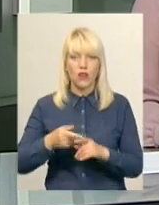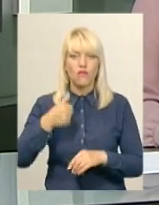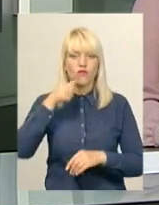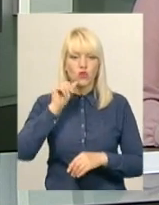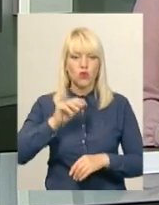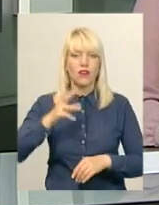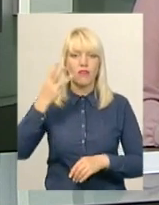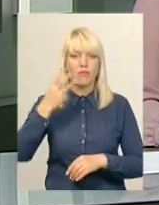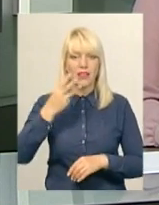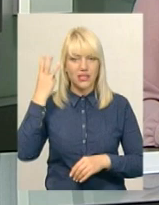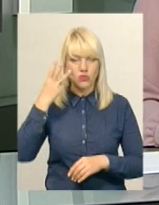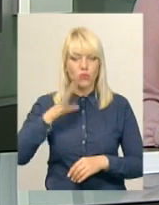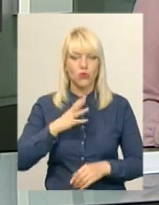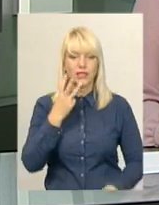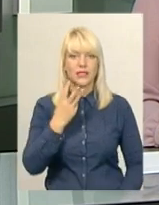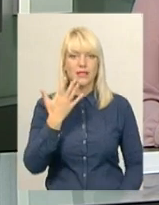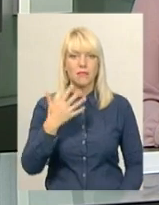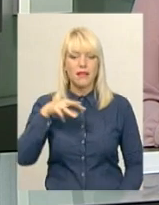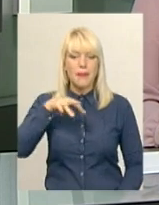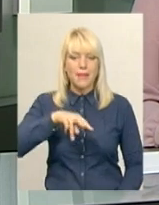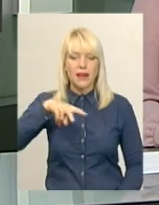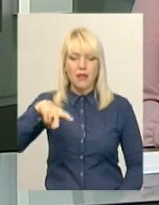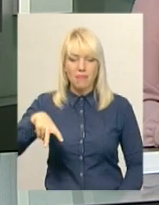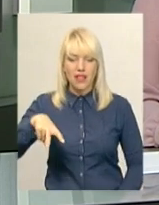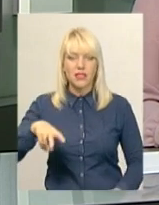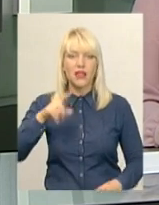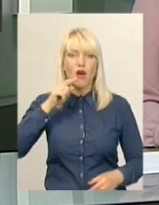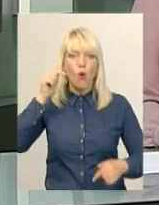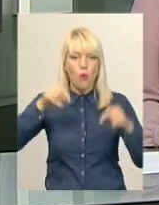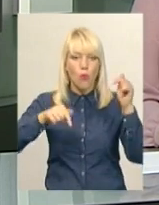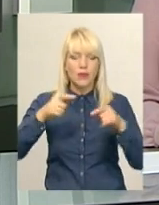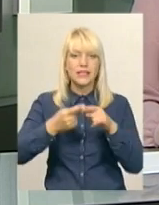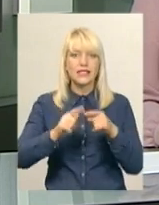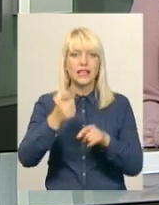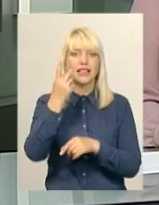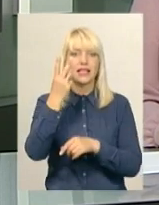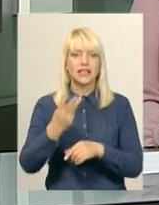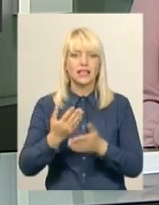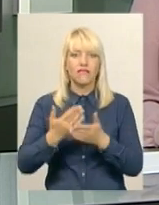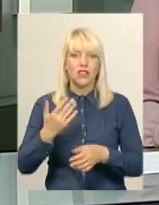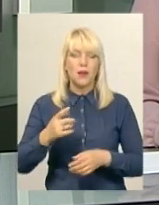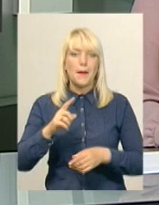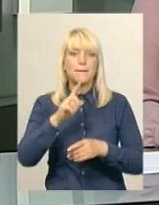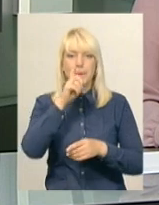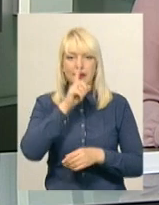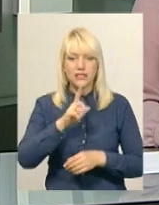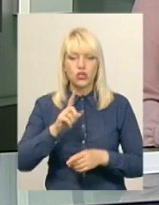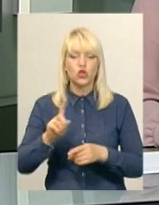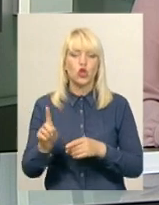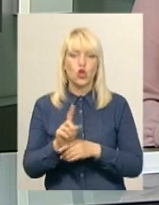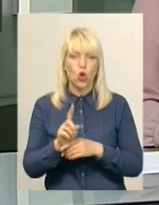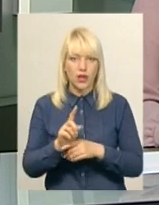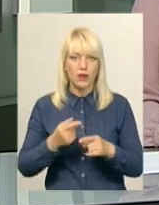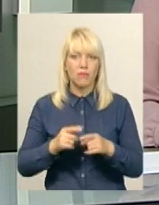35 міліметрів опадів. А це, за даними синоптиків, третина відмісячні норми. Як у Хмельницькому збираються вирішувати проблему